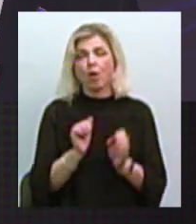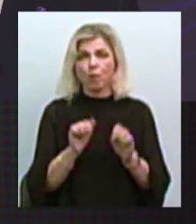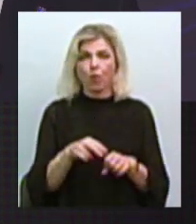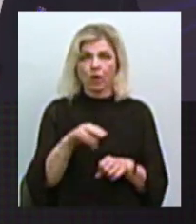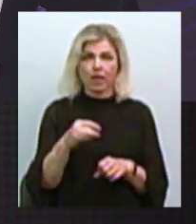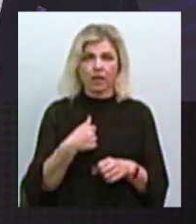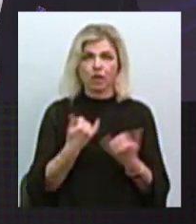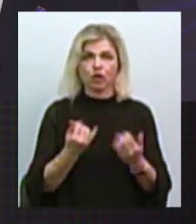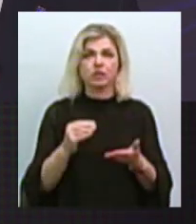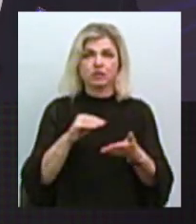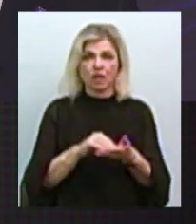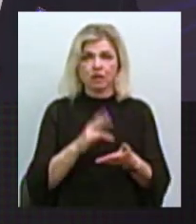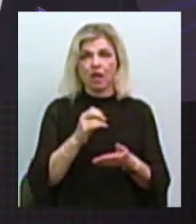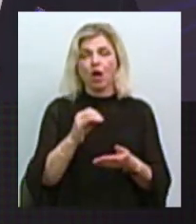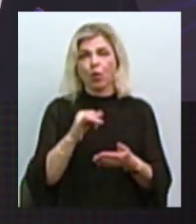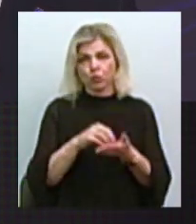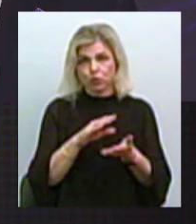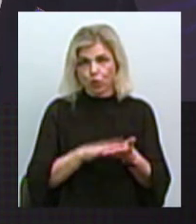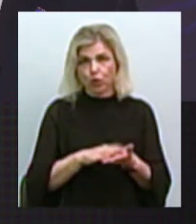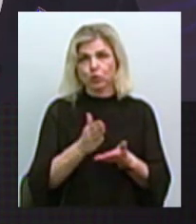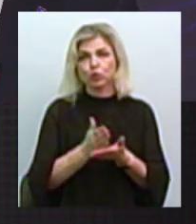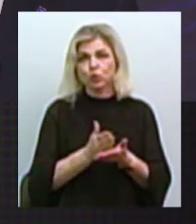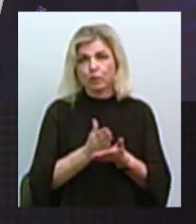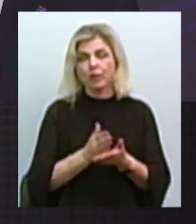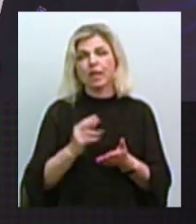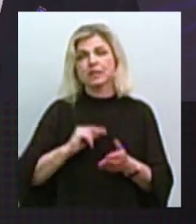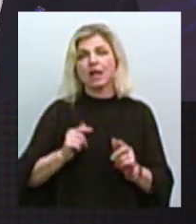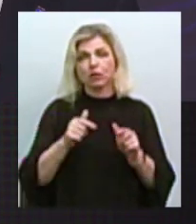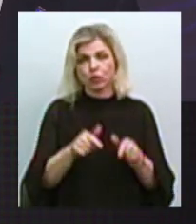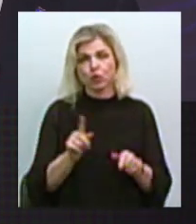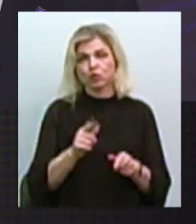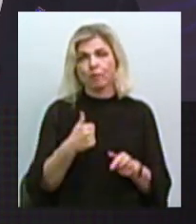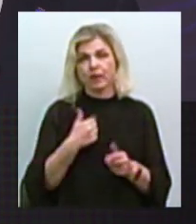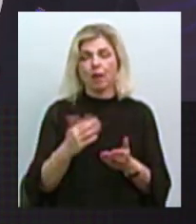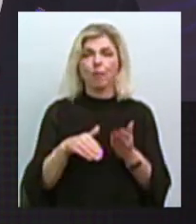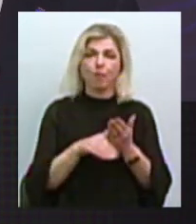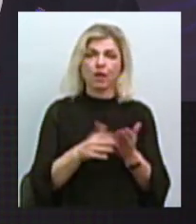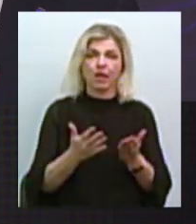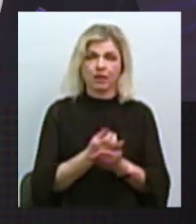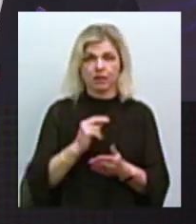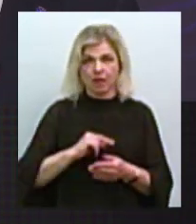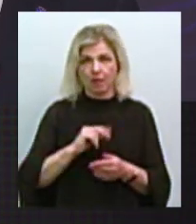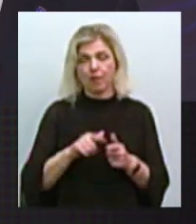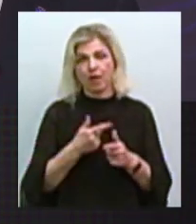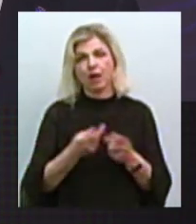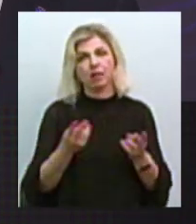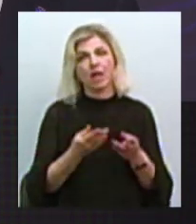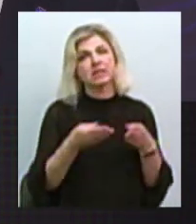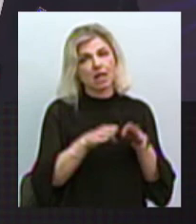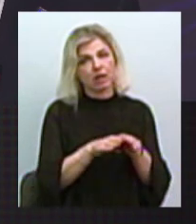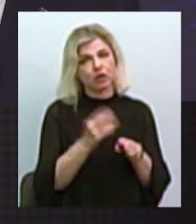став на вічі в службі задництві, щоб мені допомогли знайти роботу? Або треба обов'язково закрити частне підприємство?